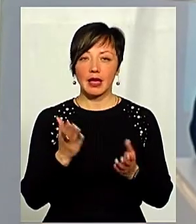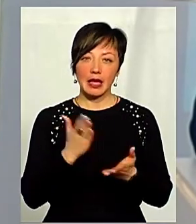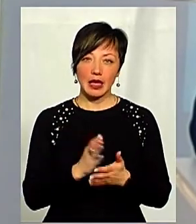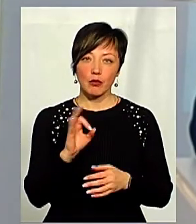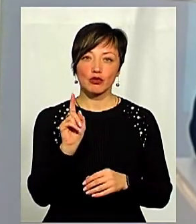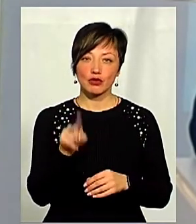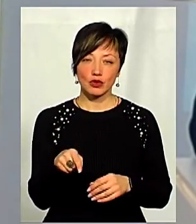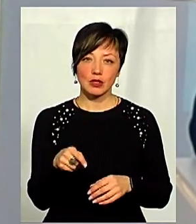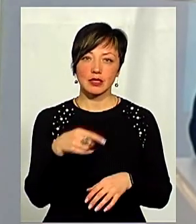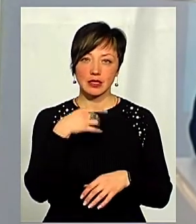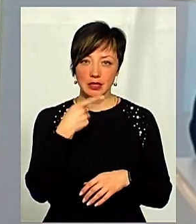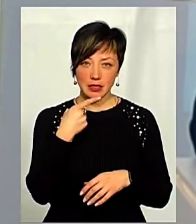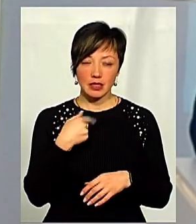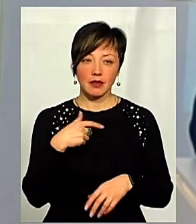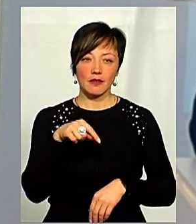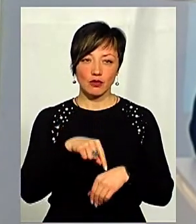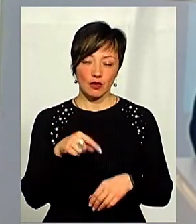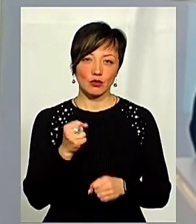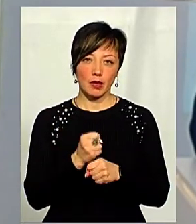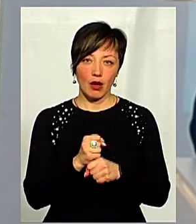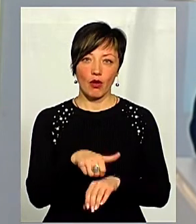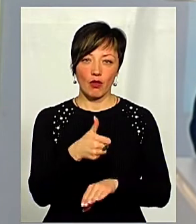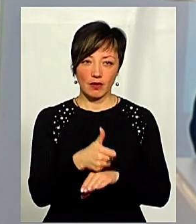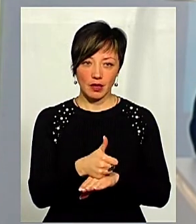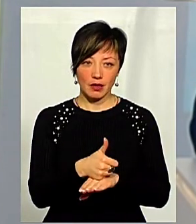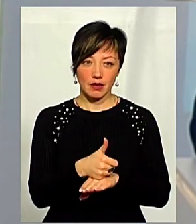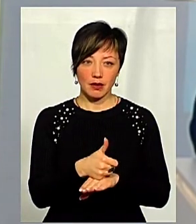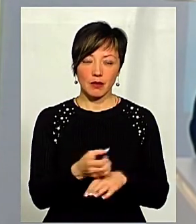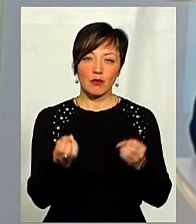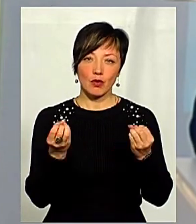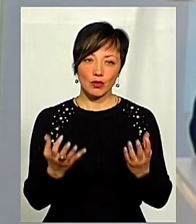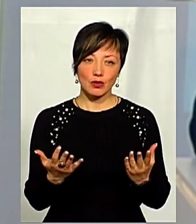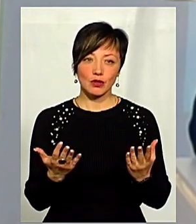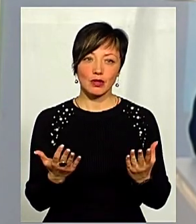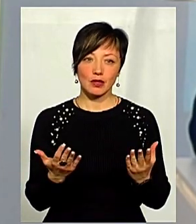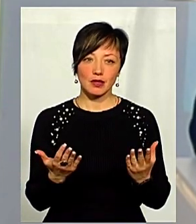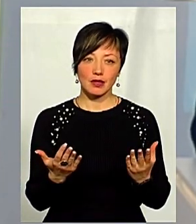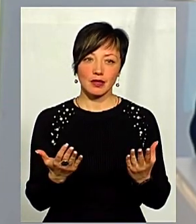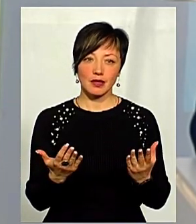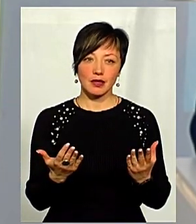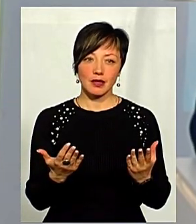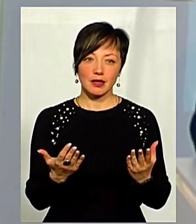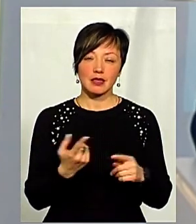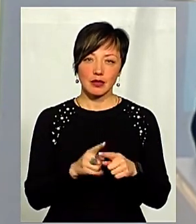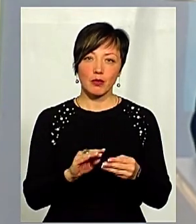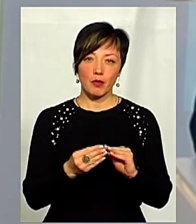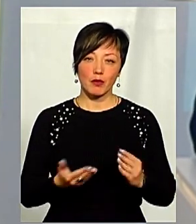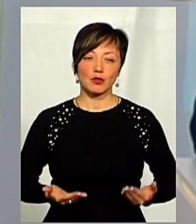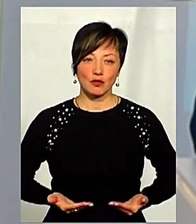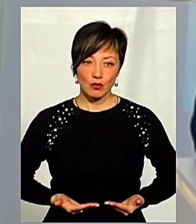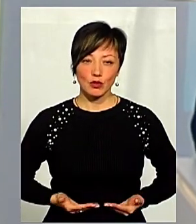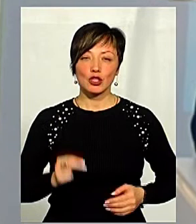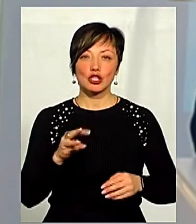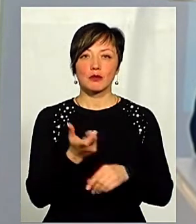є про що сказати. Я відчуваю, що ми зробили. А головне, знаєте, мені просто тому, що я цими проблемами живу.